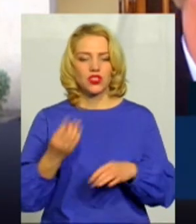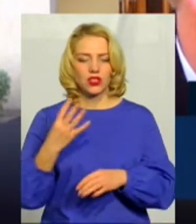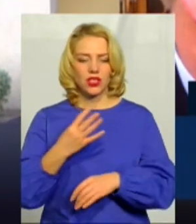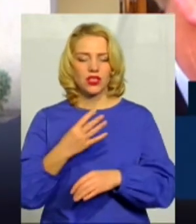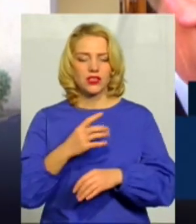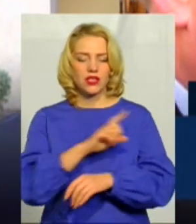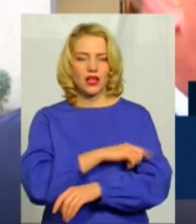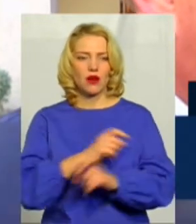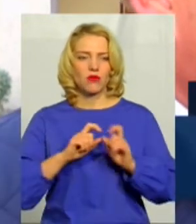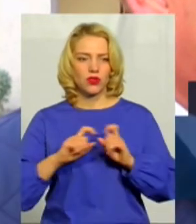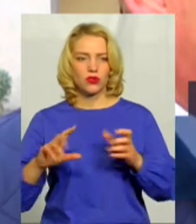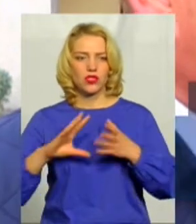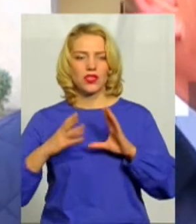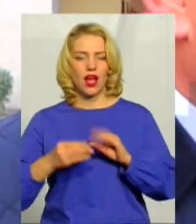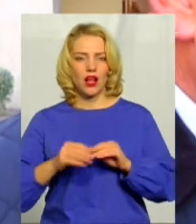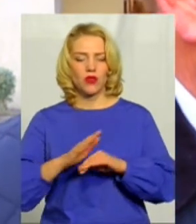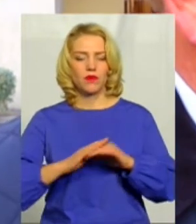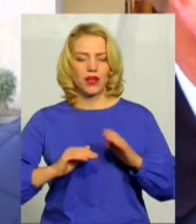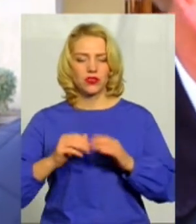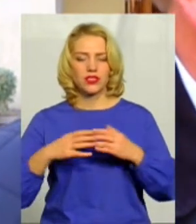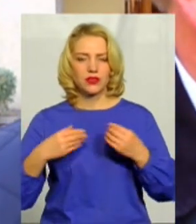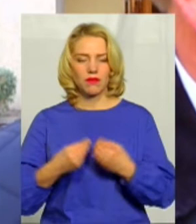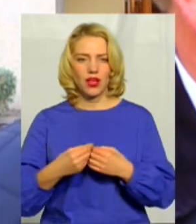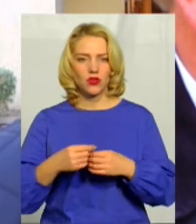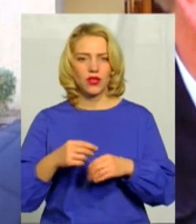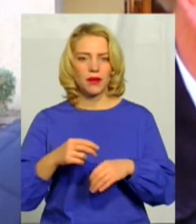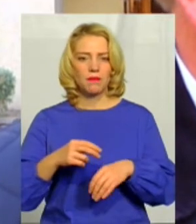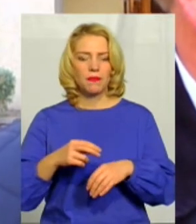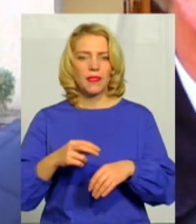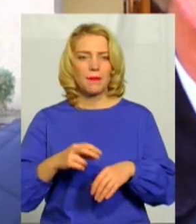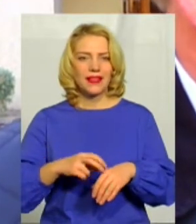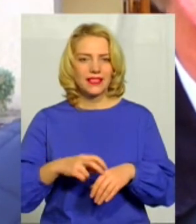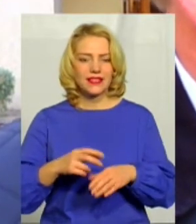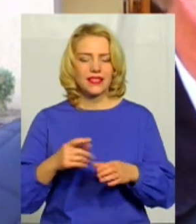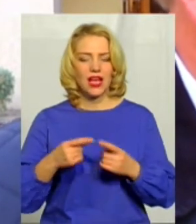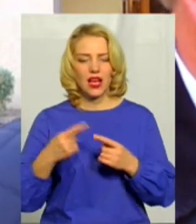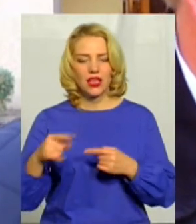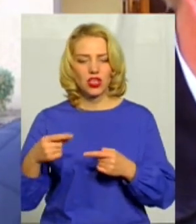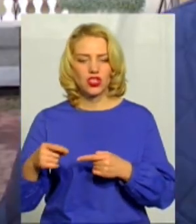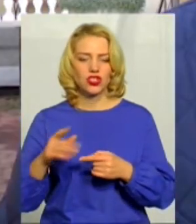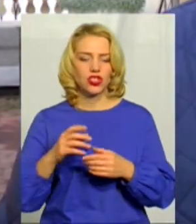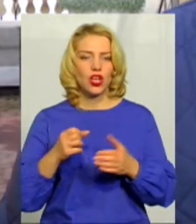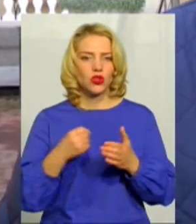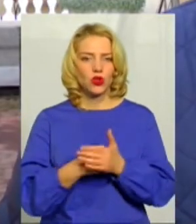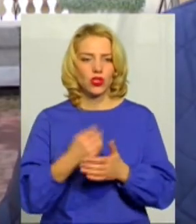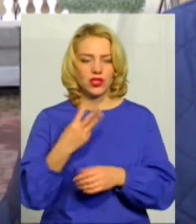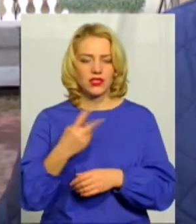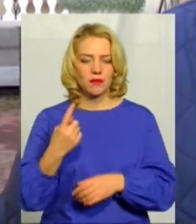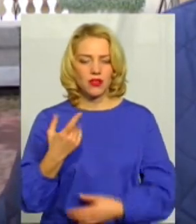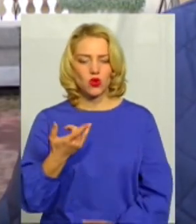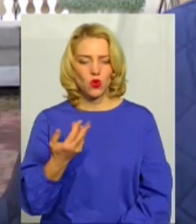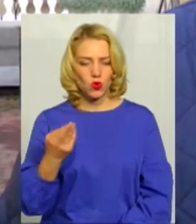сімейної медицини. Решту плануємо до 31 грудня 2019 року здати. Департамент